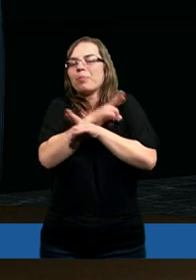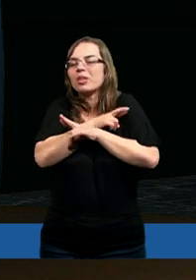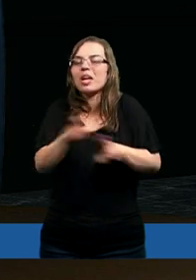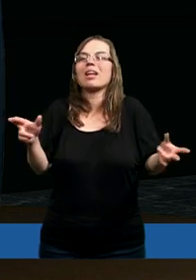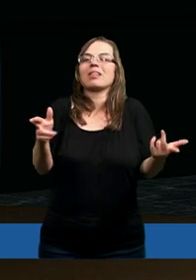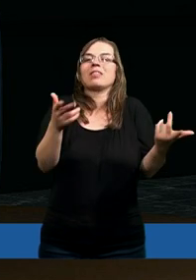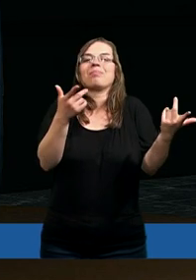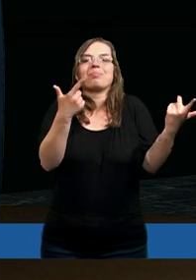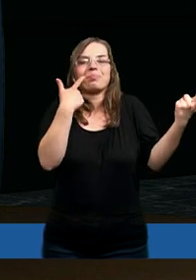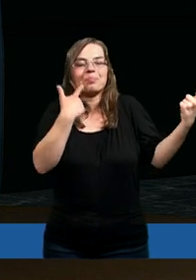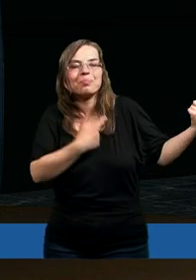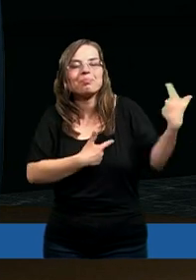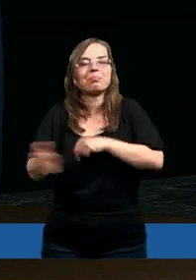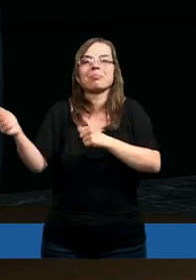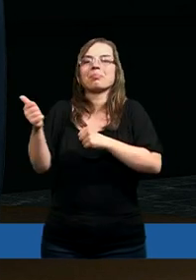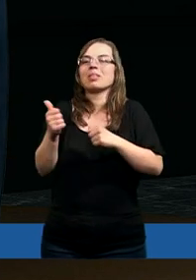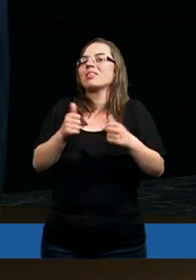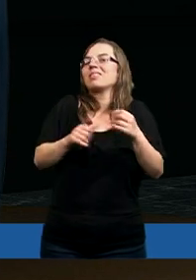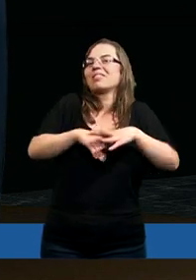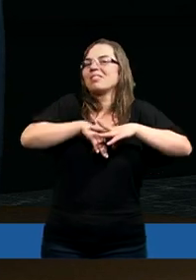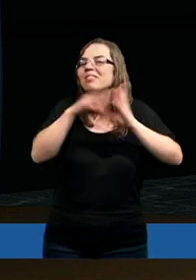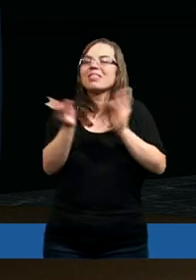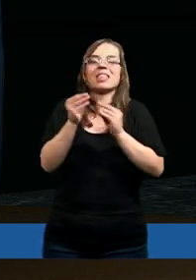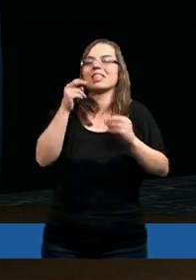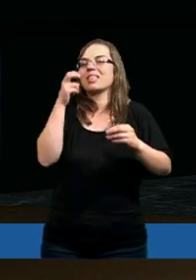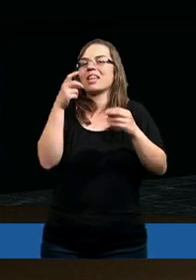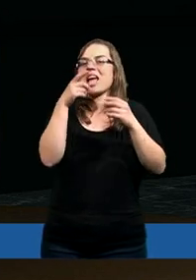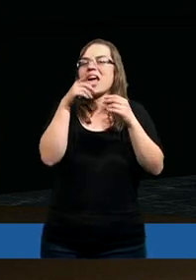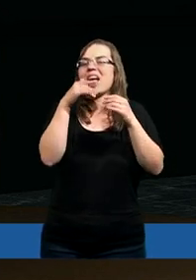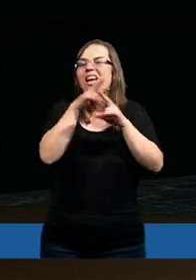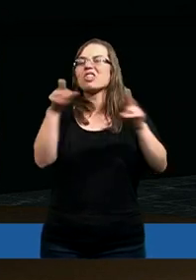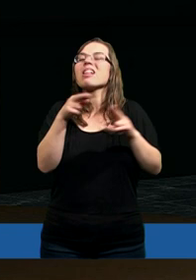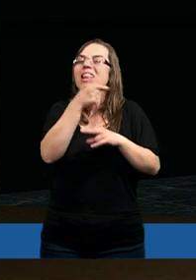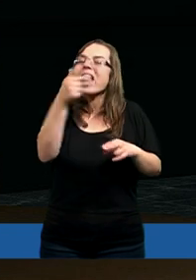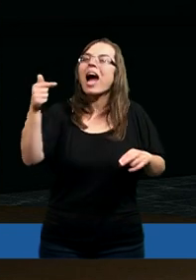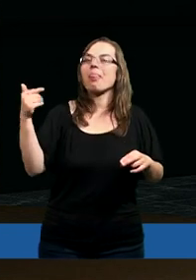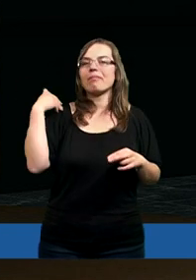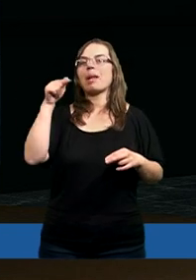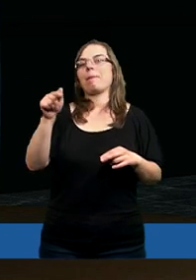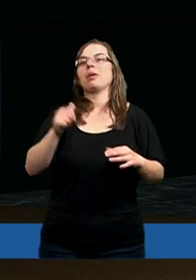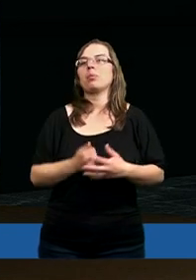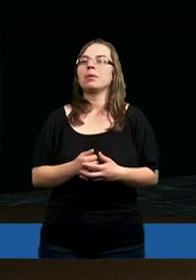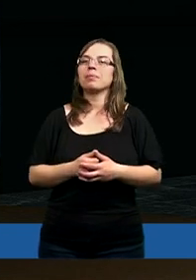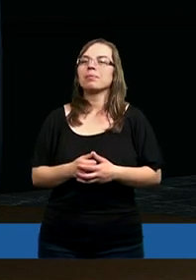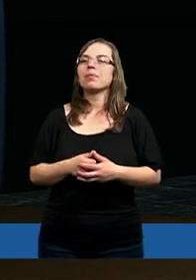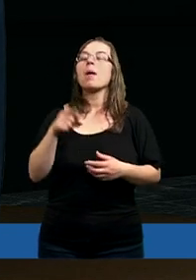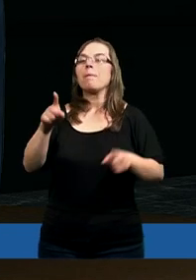tragiczne rzeczy, rozwięzłość, o którym już wspominaliśmy. inne rzeczy. I teraz